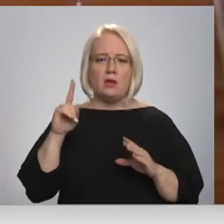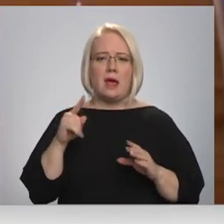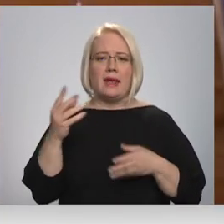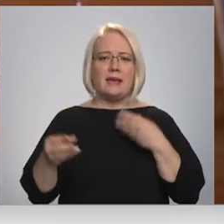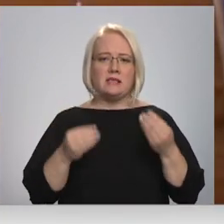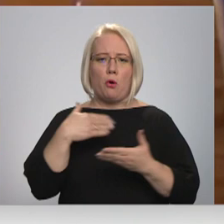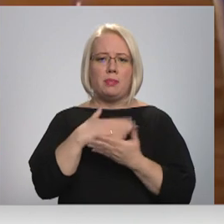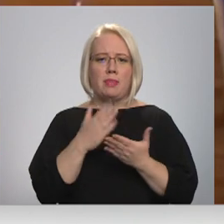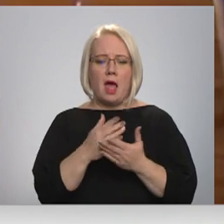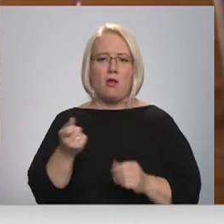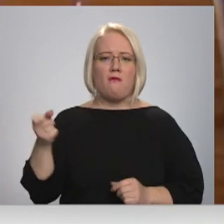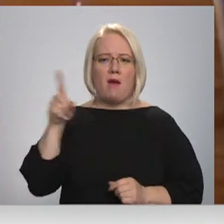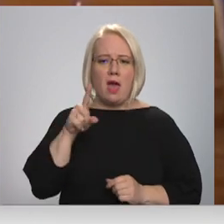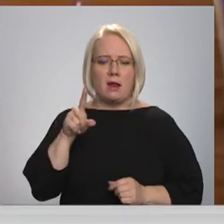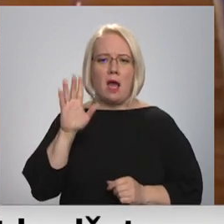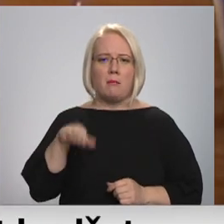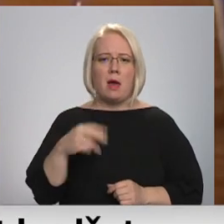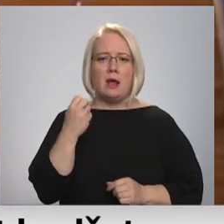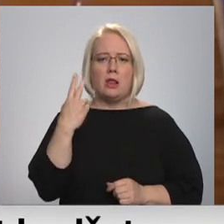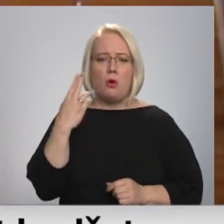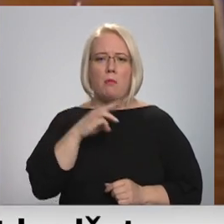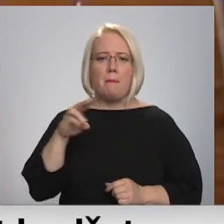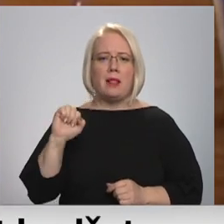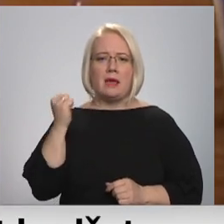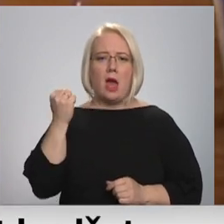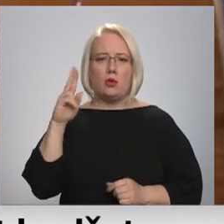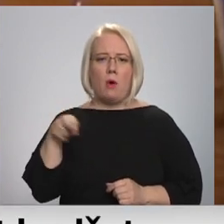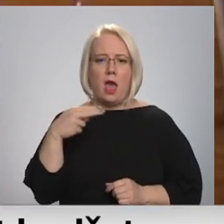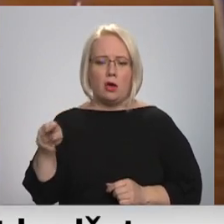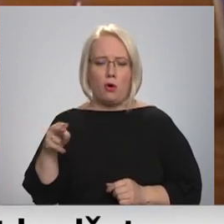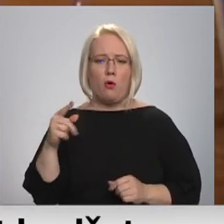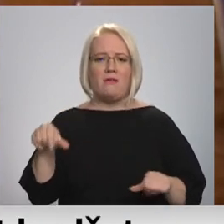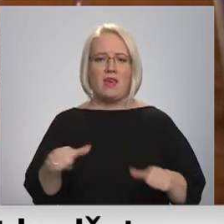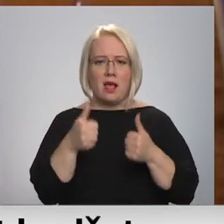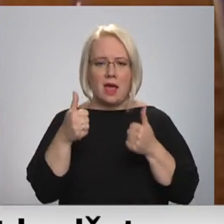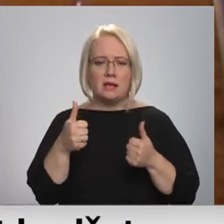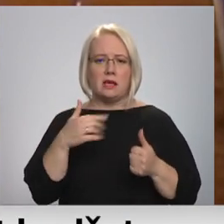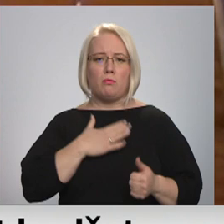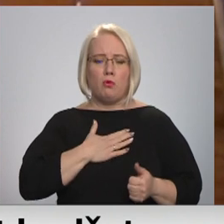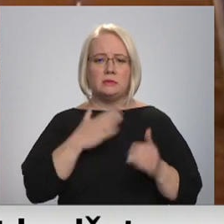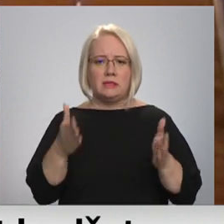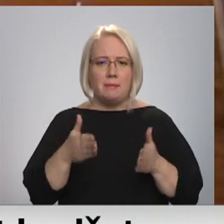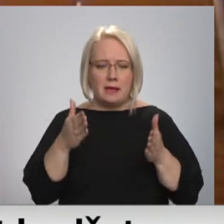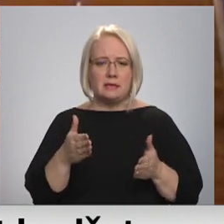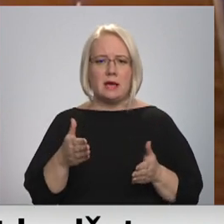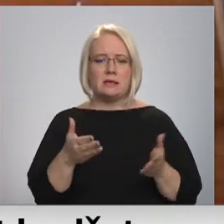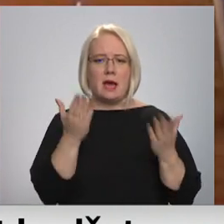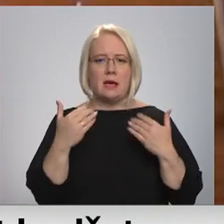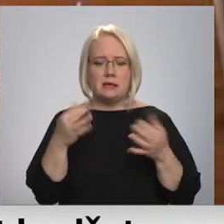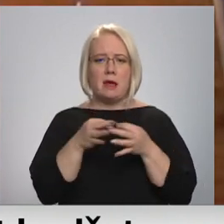vairāk nekā 12 miljardu eiro un vienoicīgi mums slimnīcas aicena